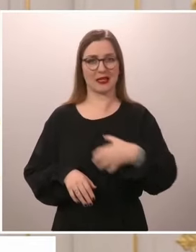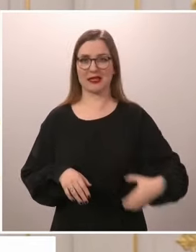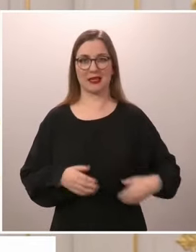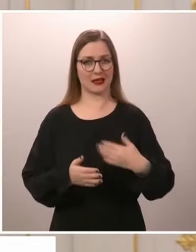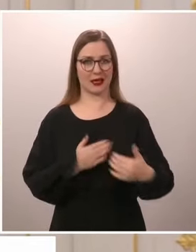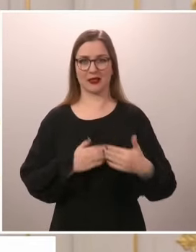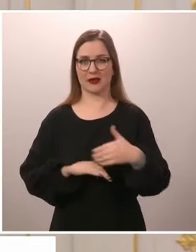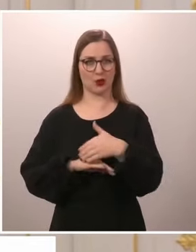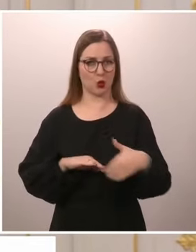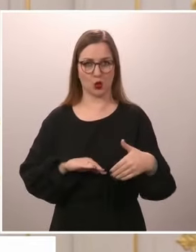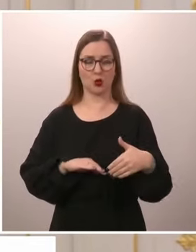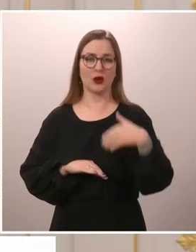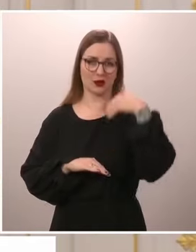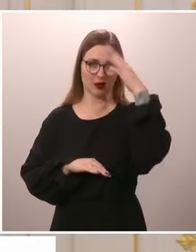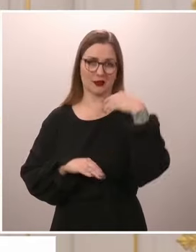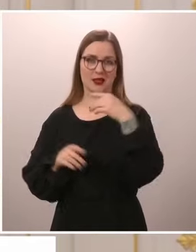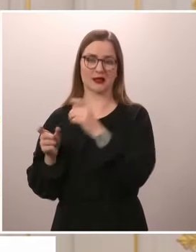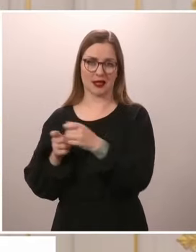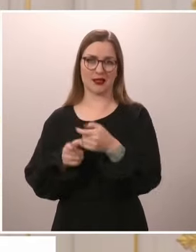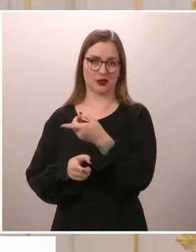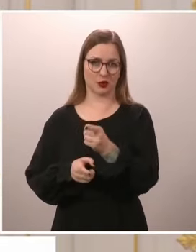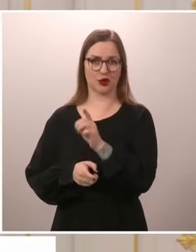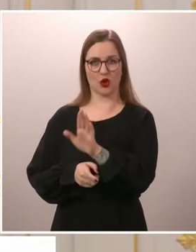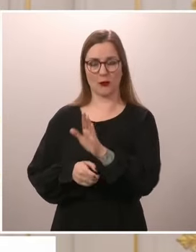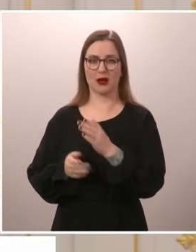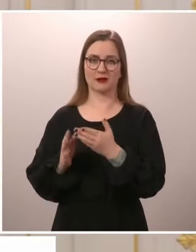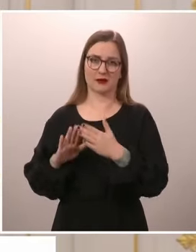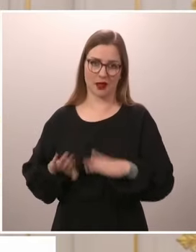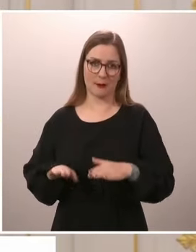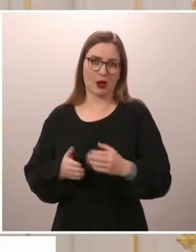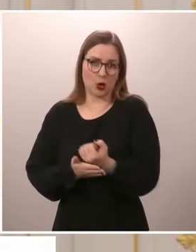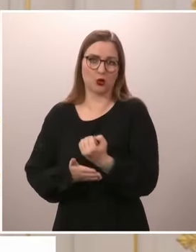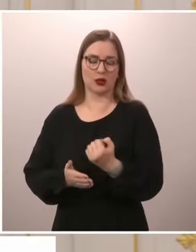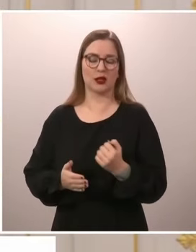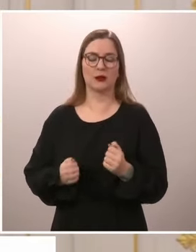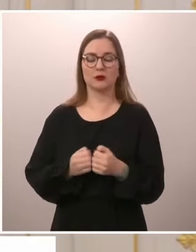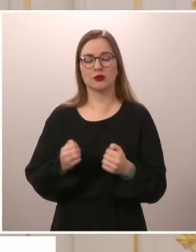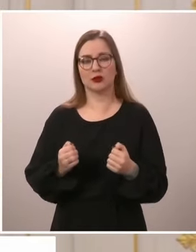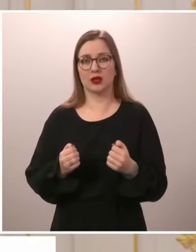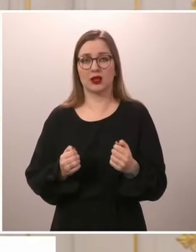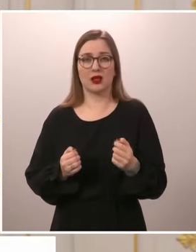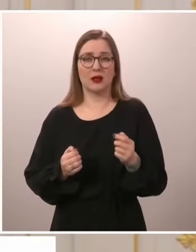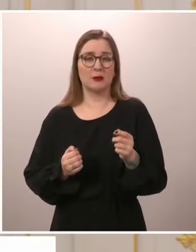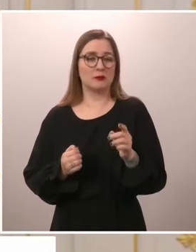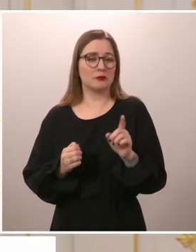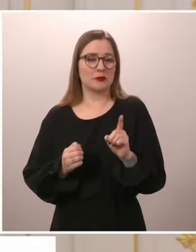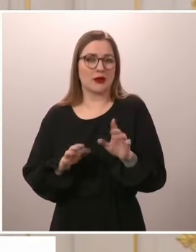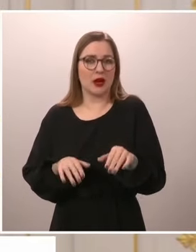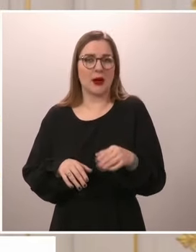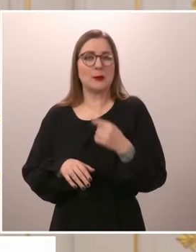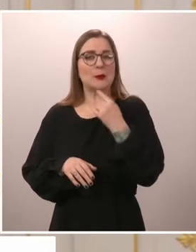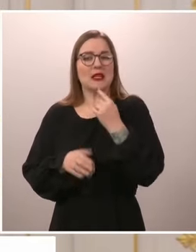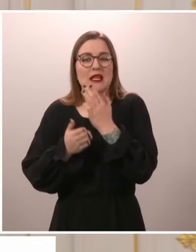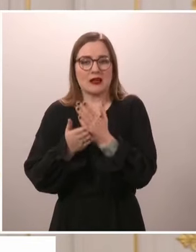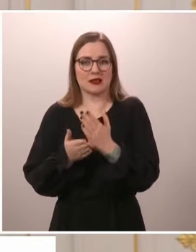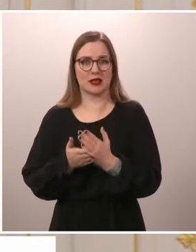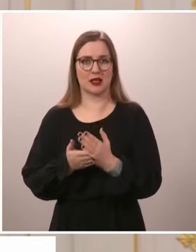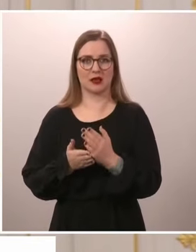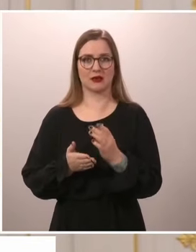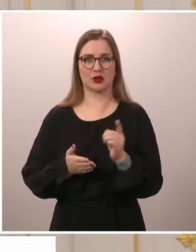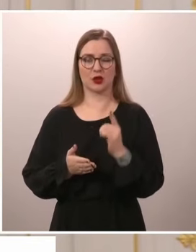löytävät omat keinonsa. Mutta pienetkin liikkeet, jotka tukevat Venäjällä kansalaisyhteiskuntaa,